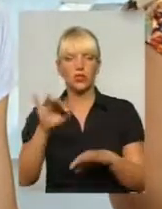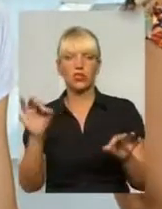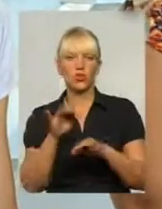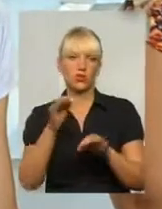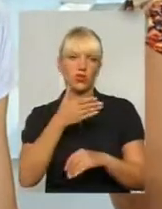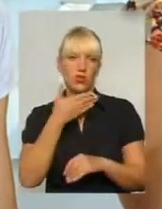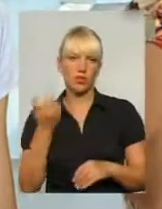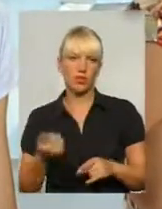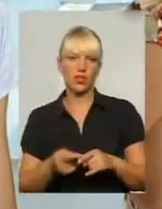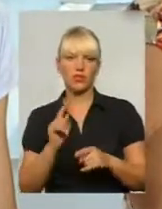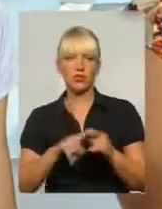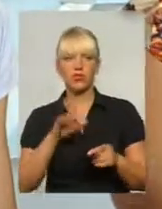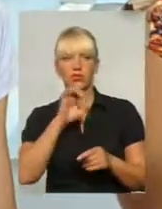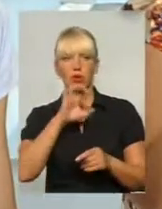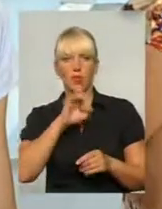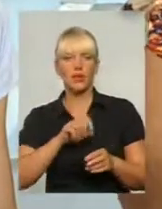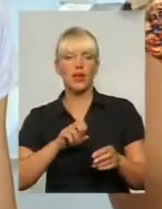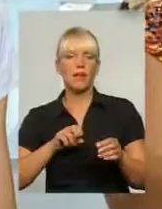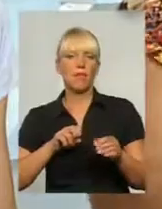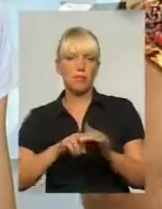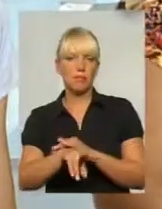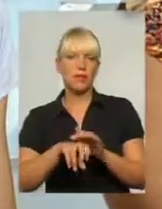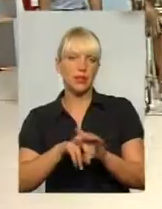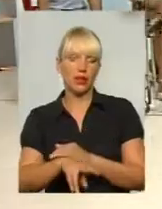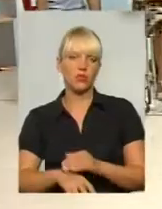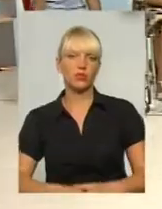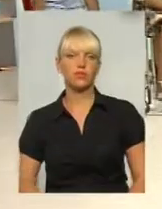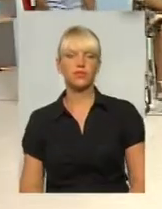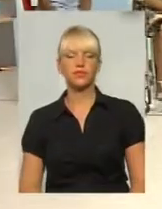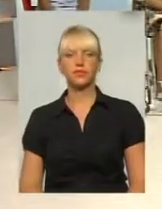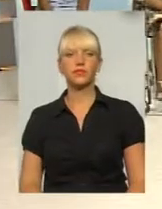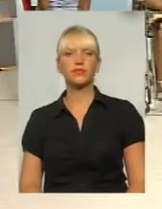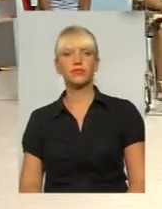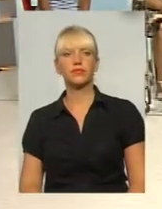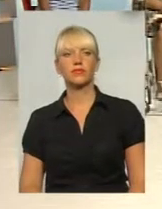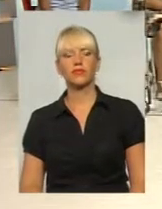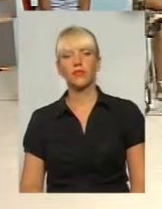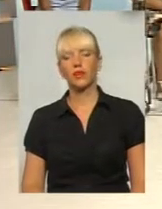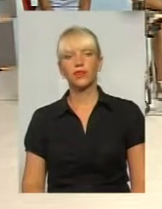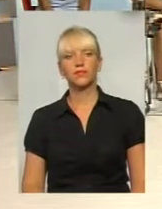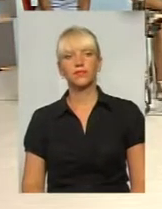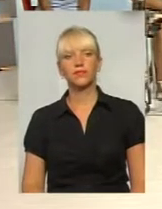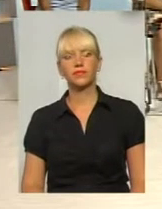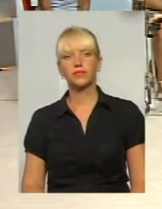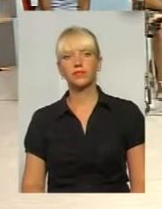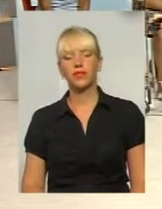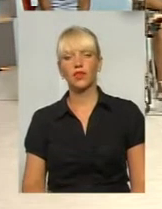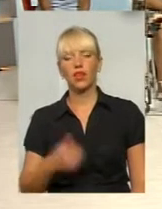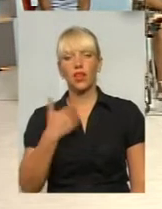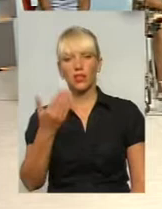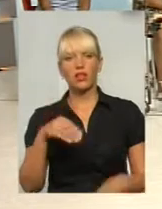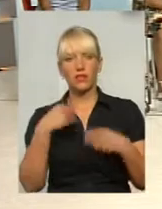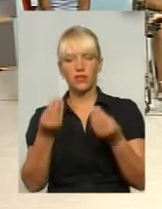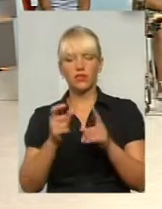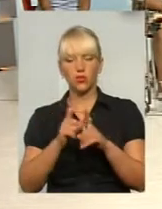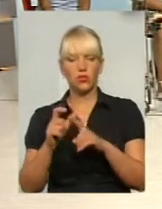нема. І тому ці собаки бігають і будуть бігати. Дякую, пані Людмила. Надаю слово вам на декілька хвилин. Хочу, щоб ми все ж таки